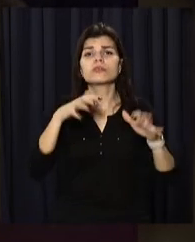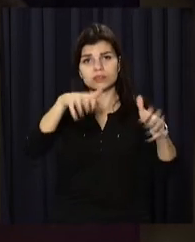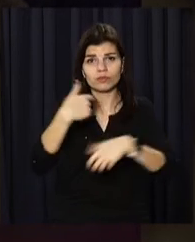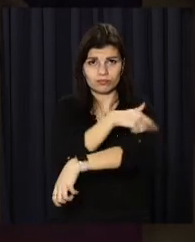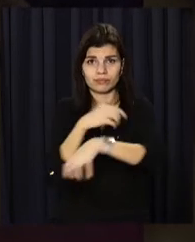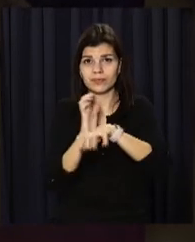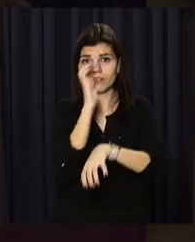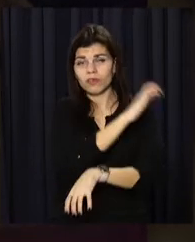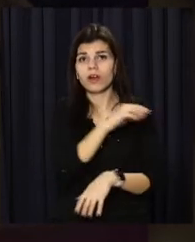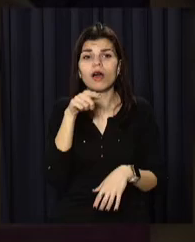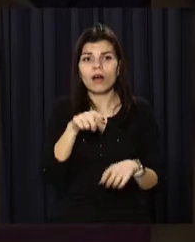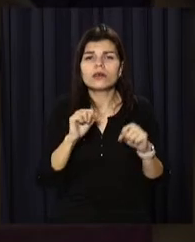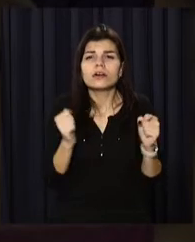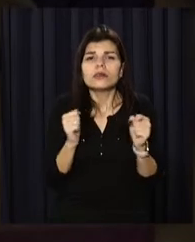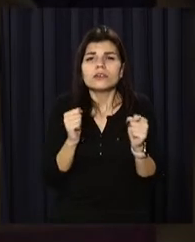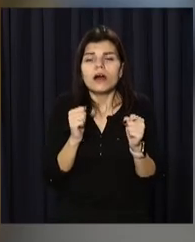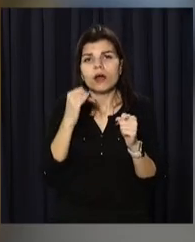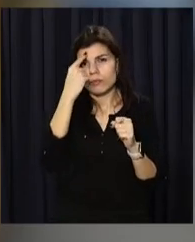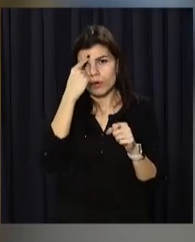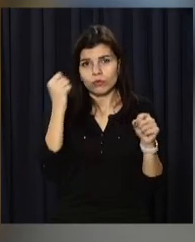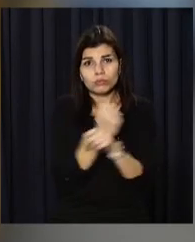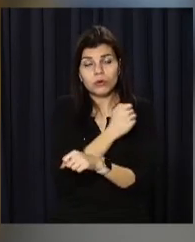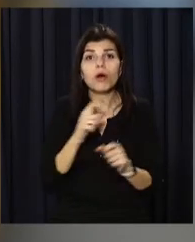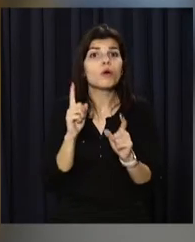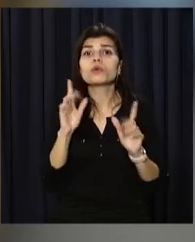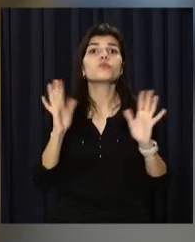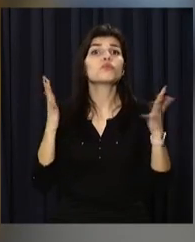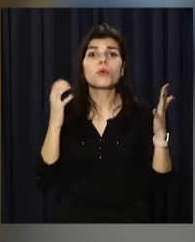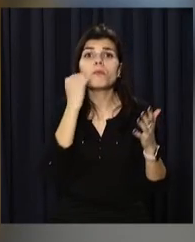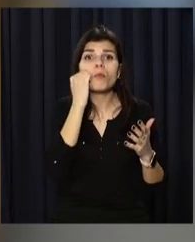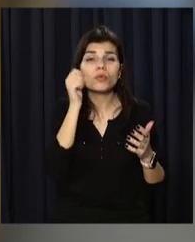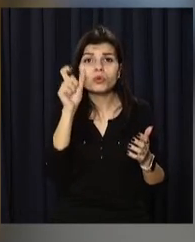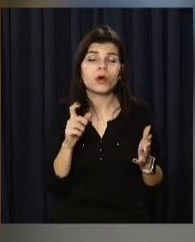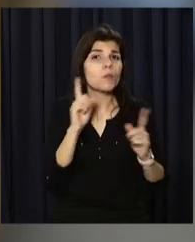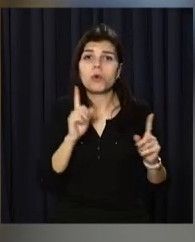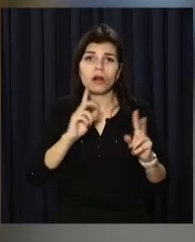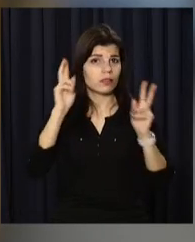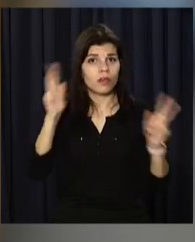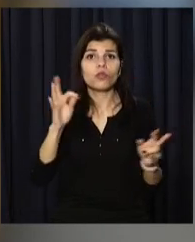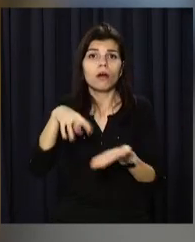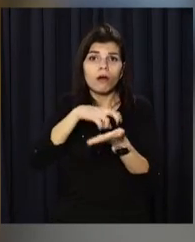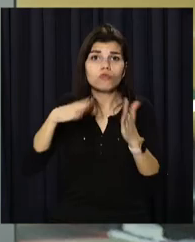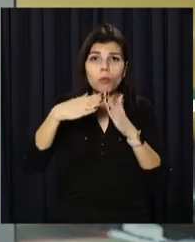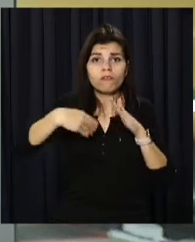медики, у неї переохолодження та струс мозку. Що саме сталося з бабусею, поки невідомо.